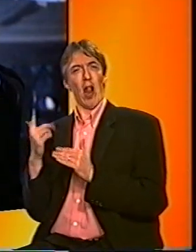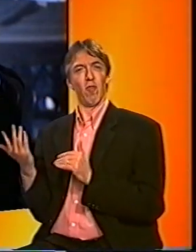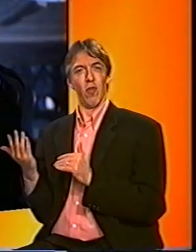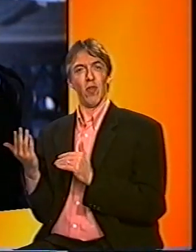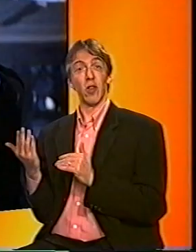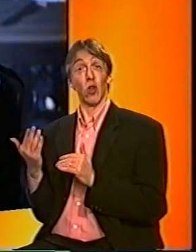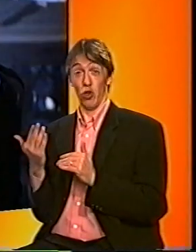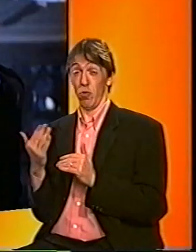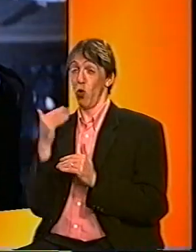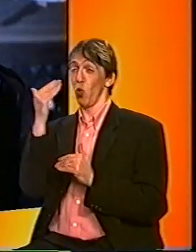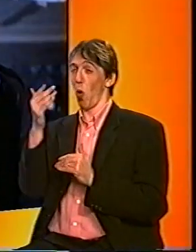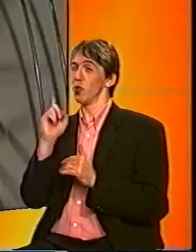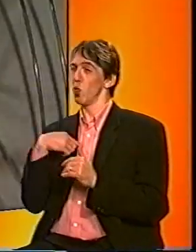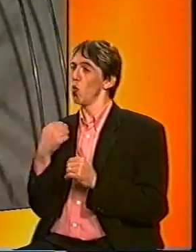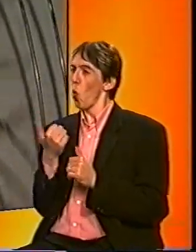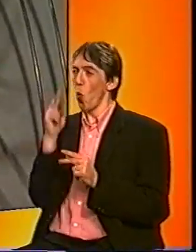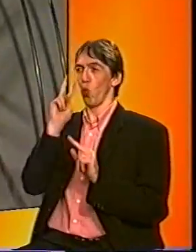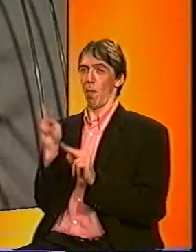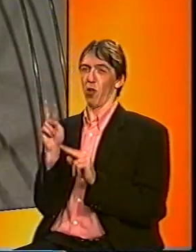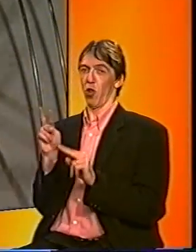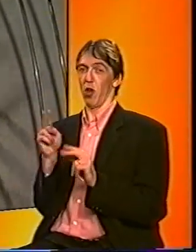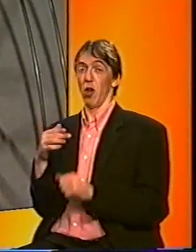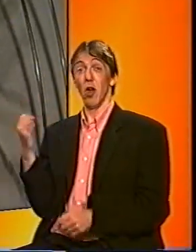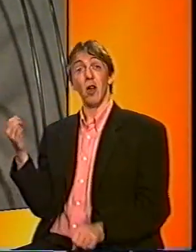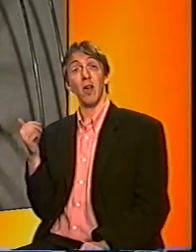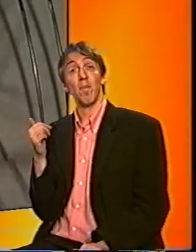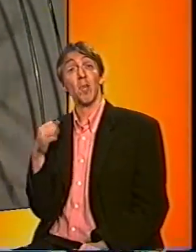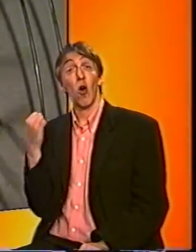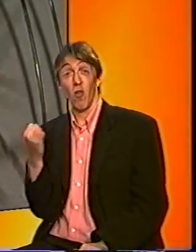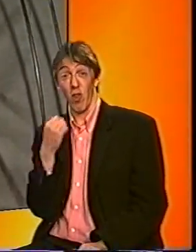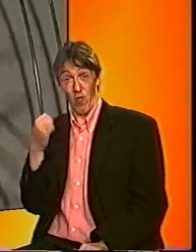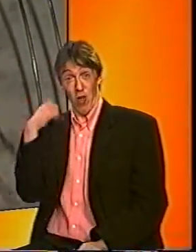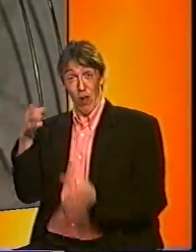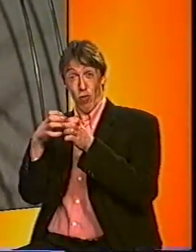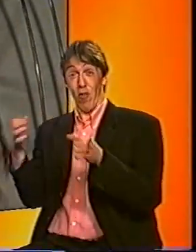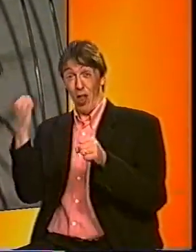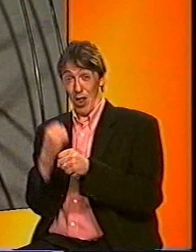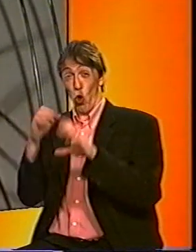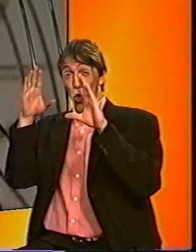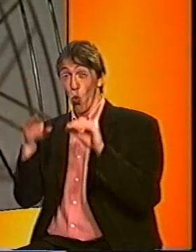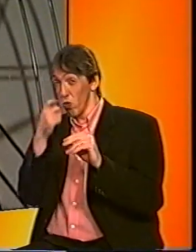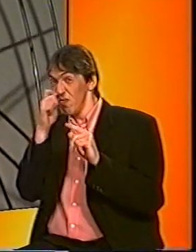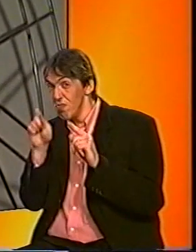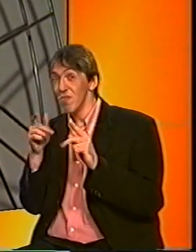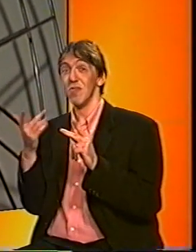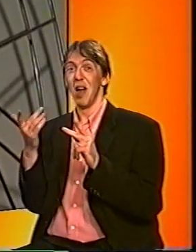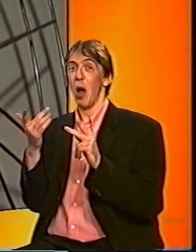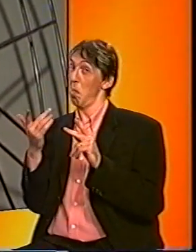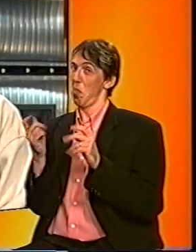de toekomst heel zorgvulder bekeken moeten worden. Want of filmbedrijven dat echt zullen doen dat is dus nog even afwachten.